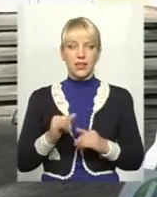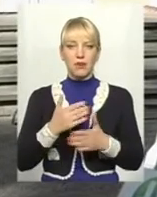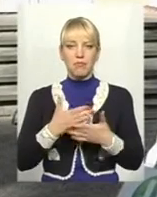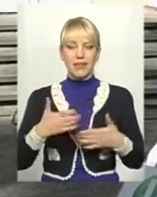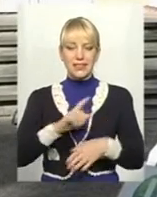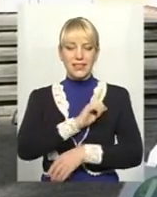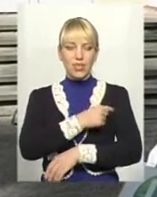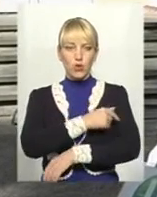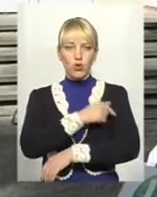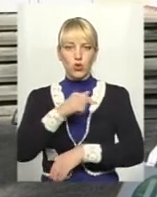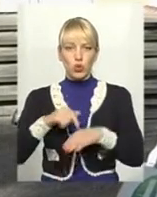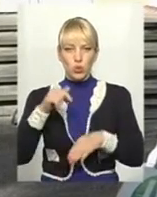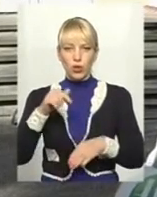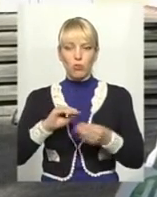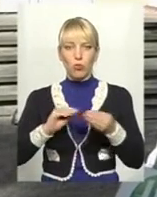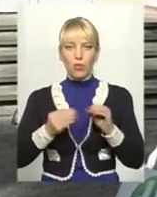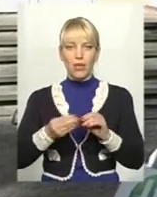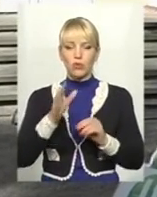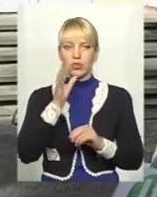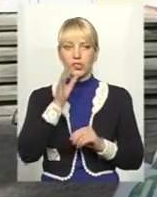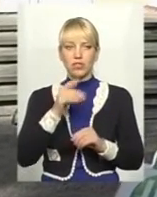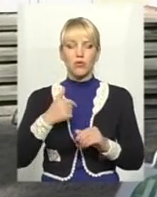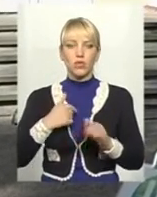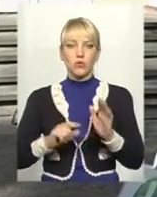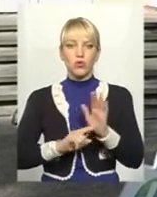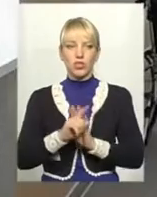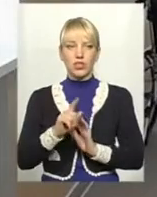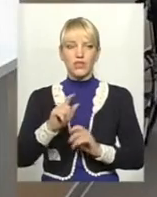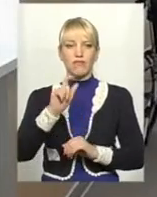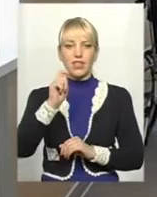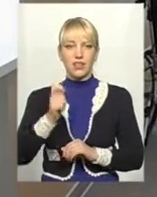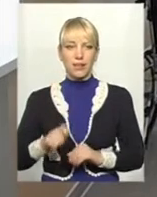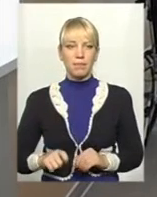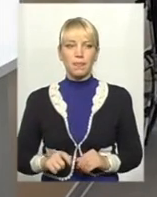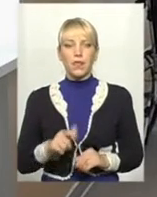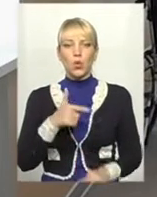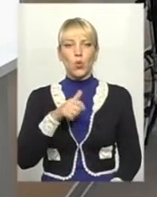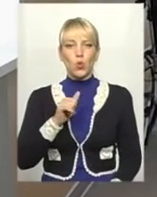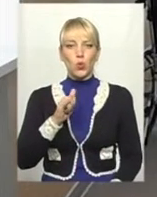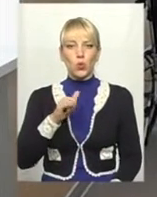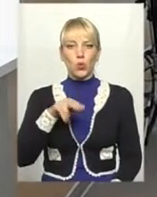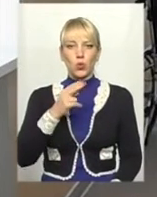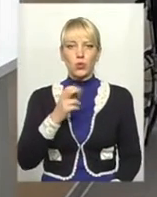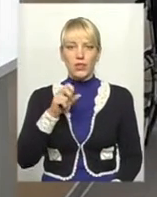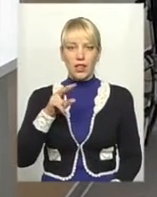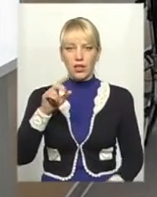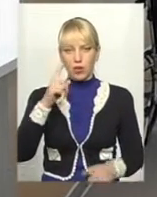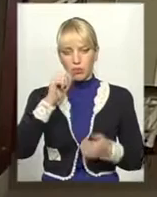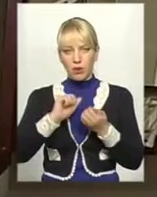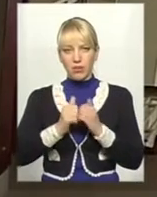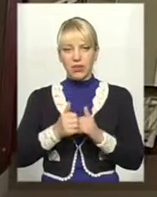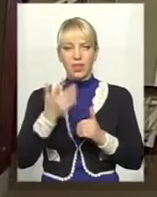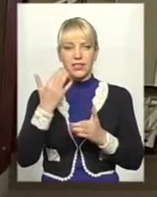відчули нагальну цю проблему з тих часів, коли началась наша, так скажімо, війна. Волонтер Павло Гуцал добре пам'ятає, скільки сходинок